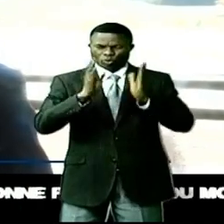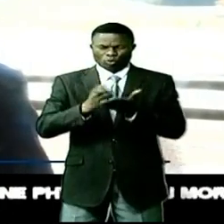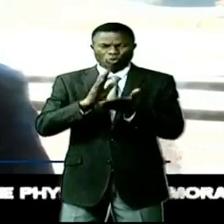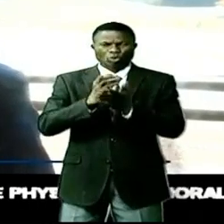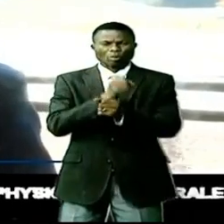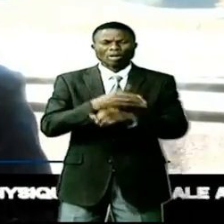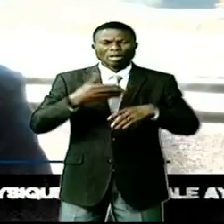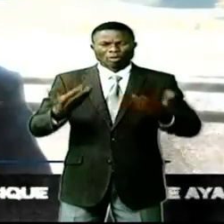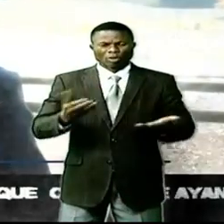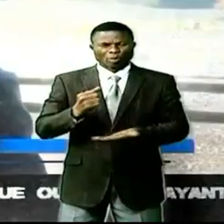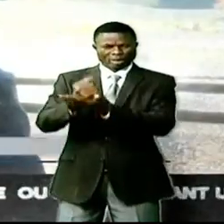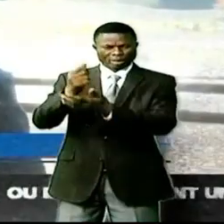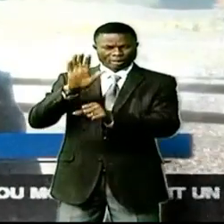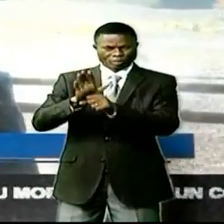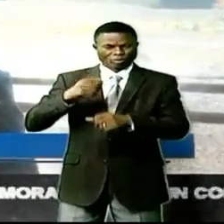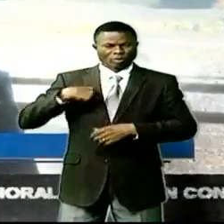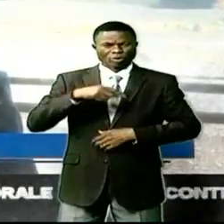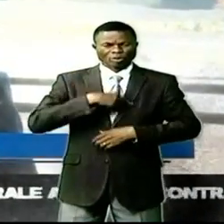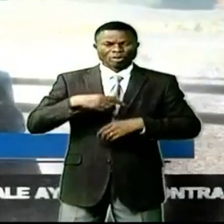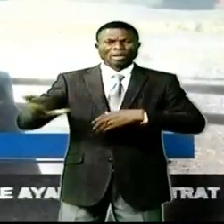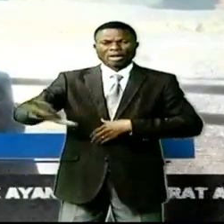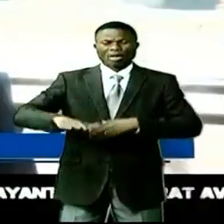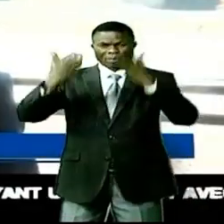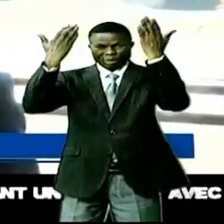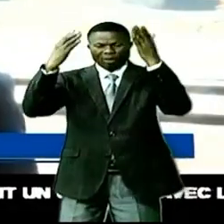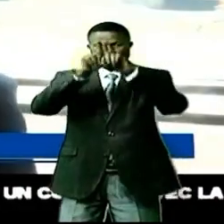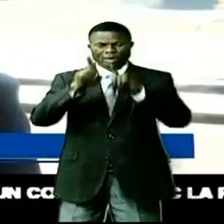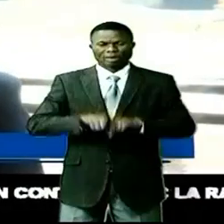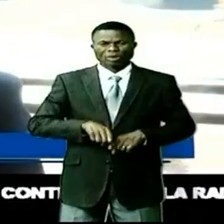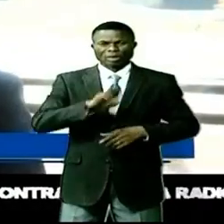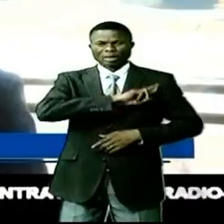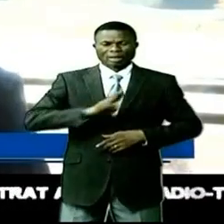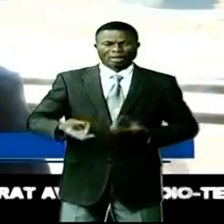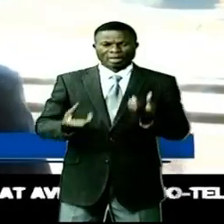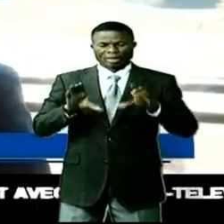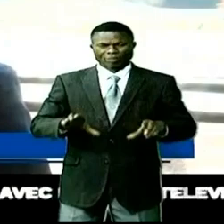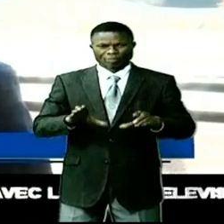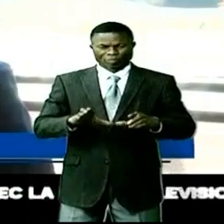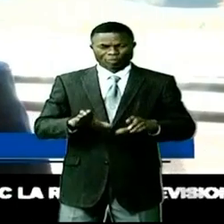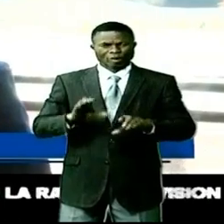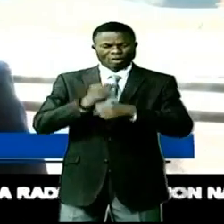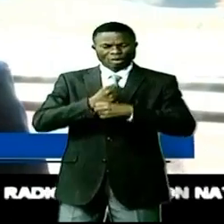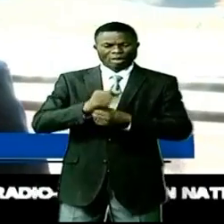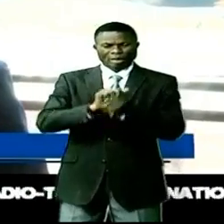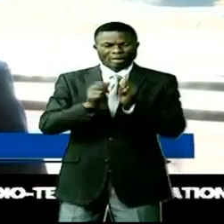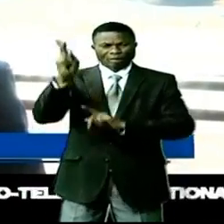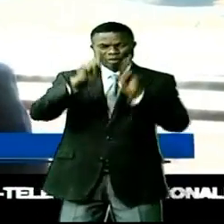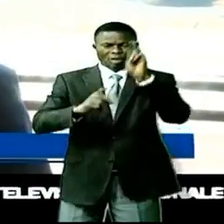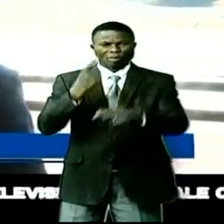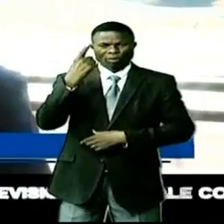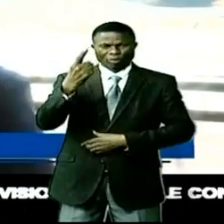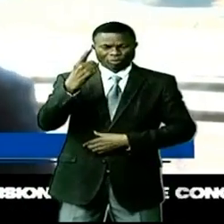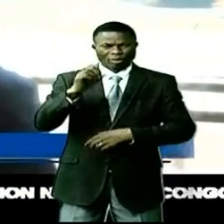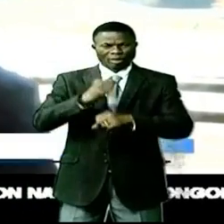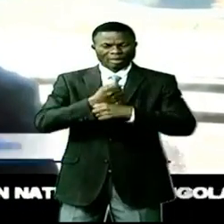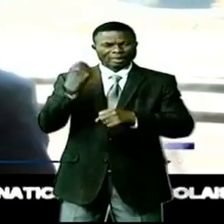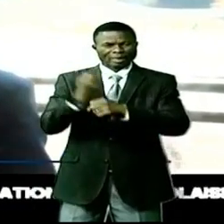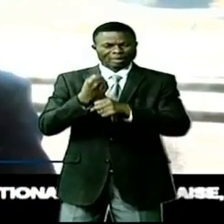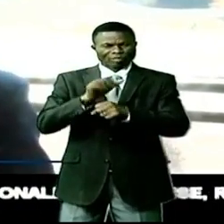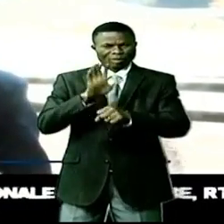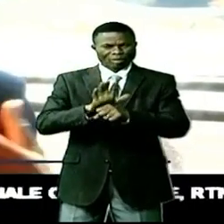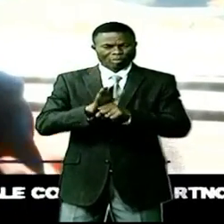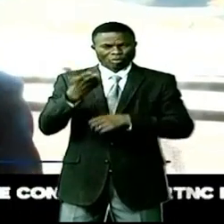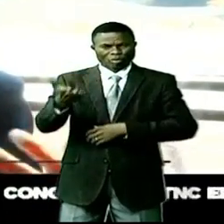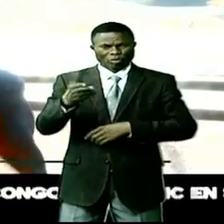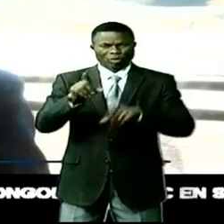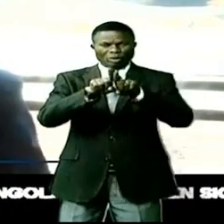Cela va nous aider et la Zambie et la RDC qui en fait forment un seul peuple de créer des emplois et